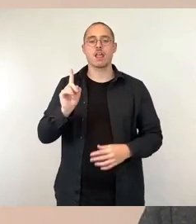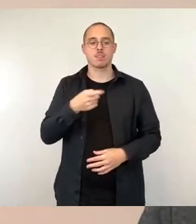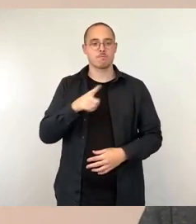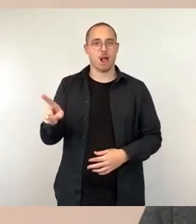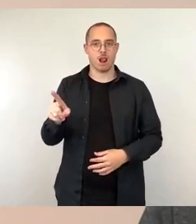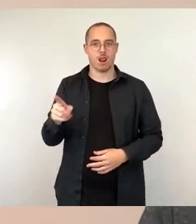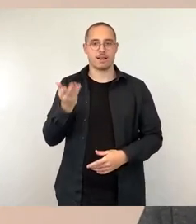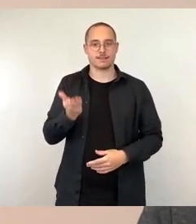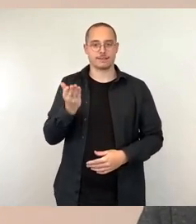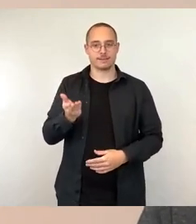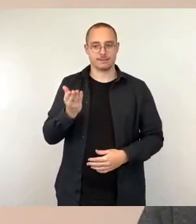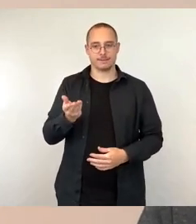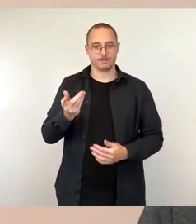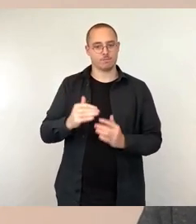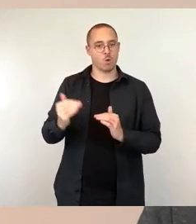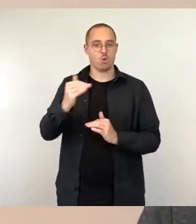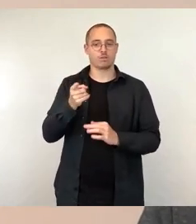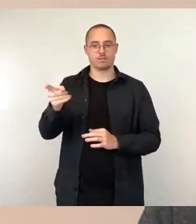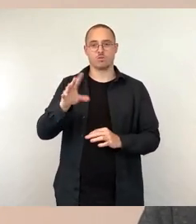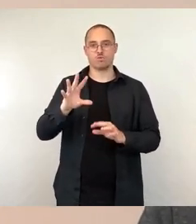statt den regulären 2 Prozent vorsieht.